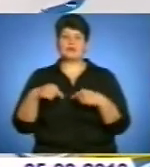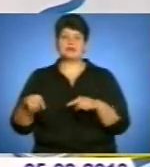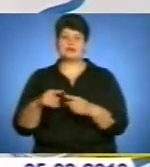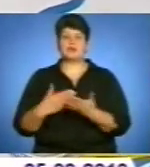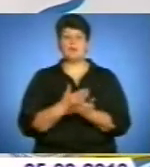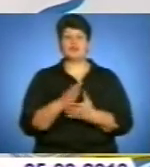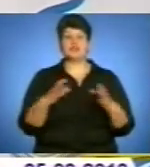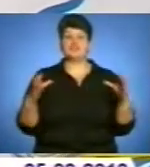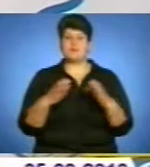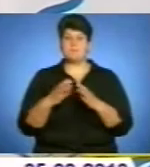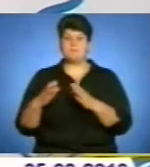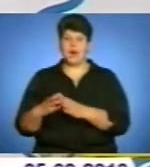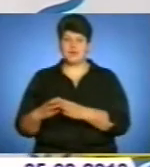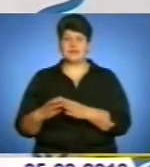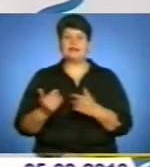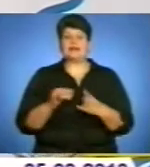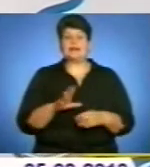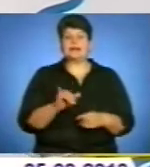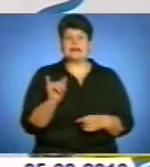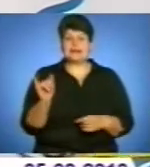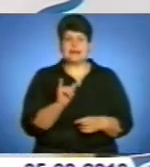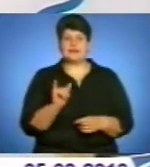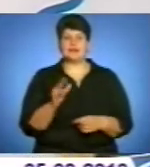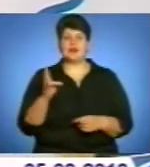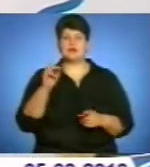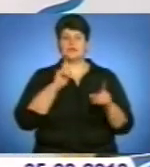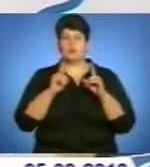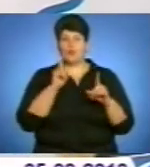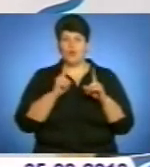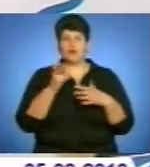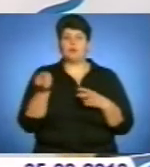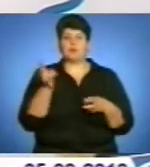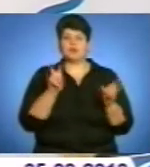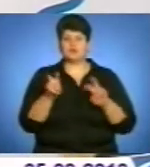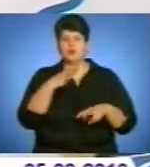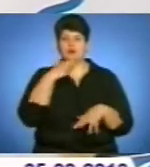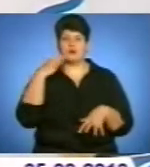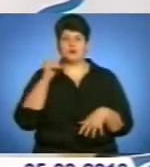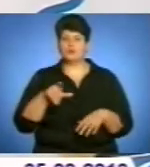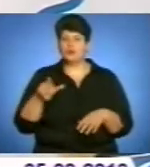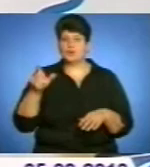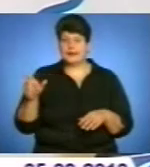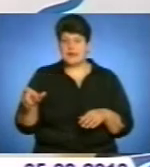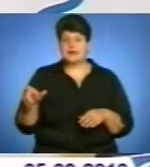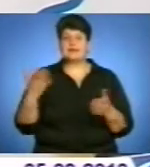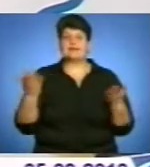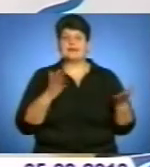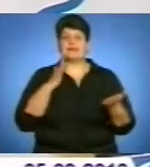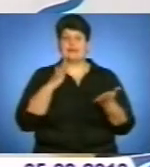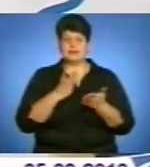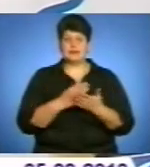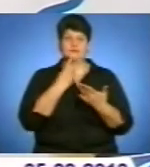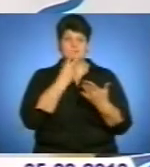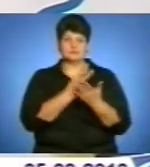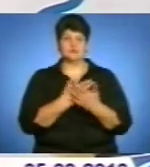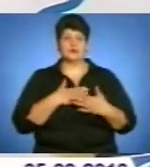партії. І на збори прибуло доволі багато людей, які є символами